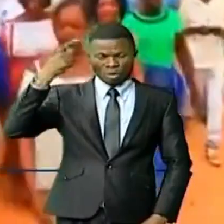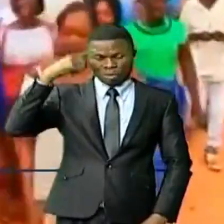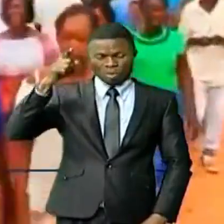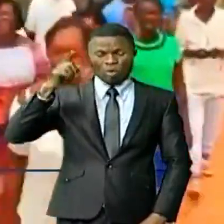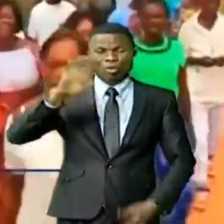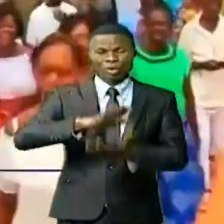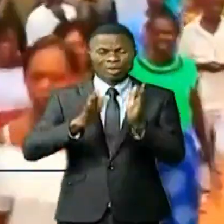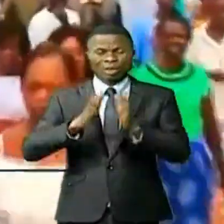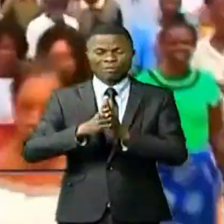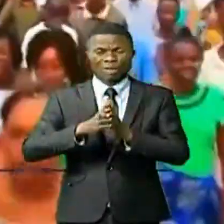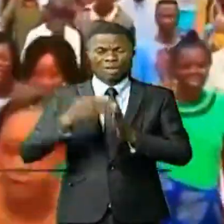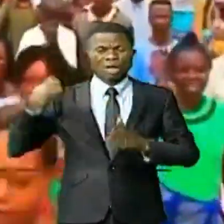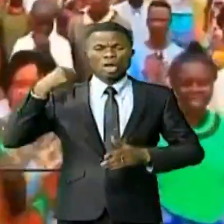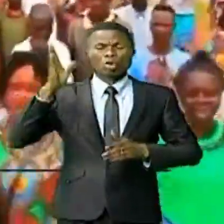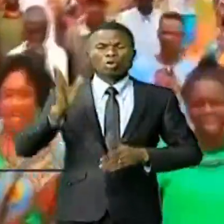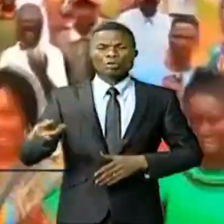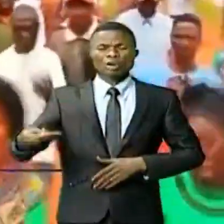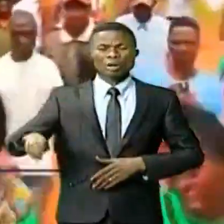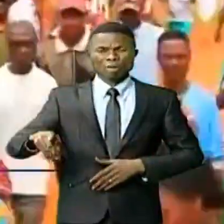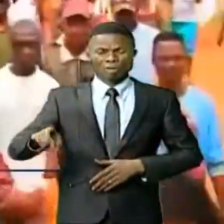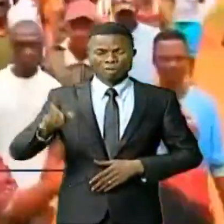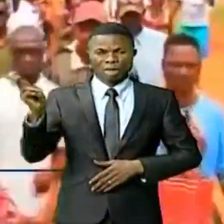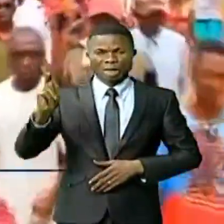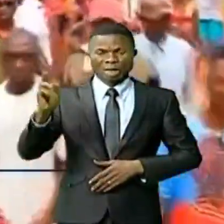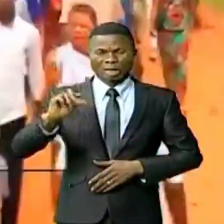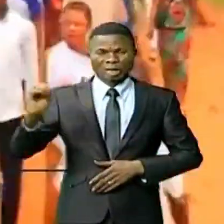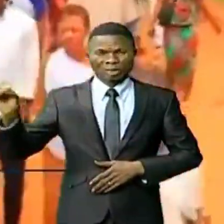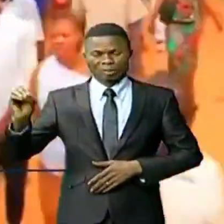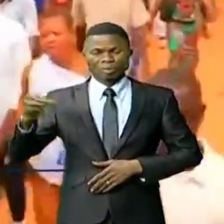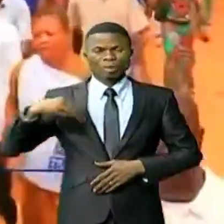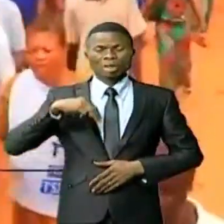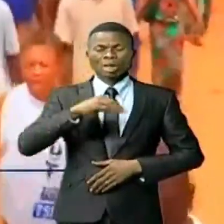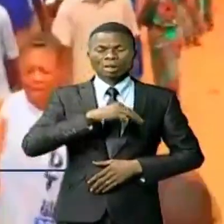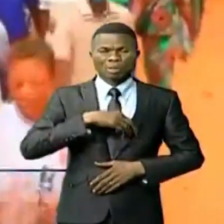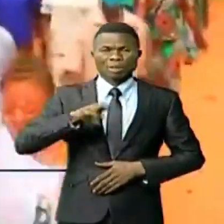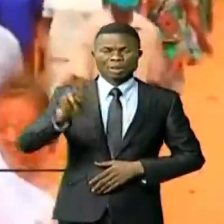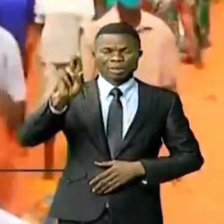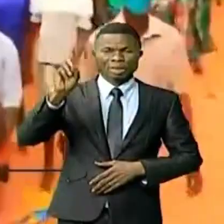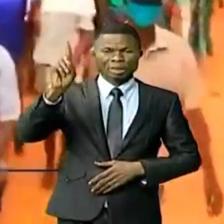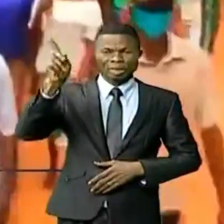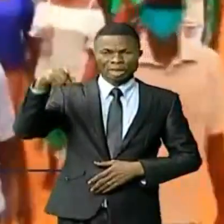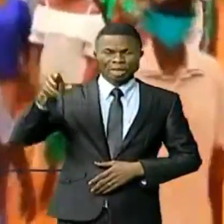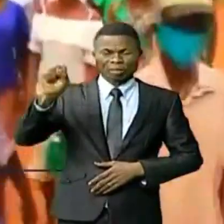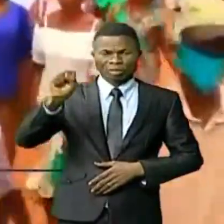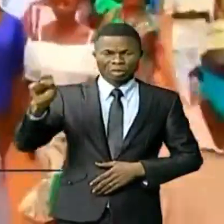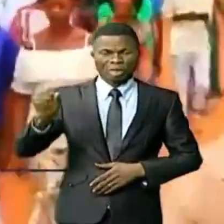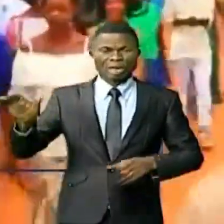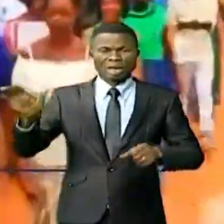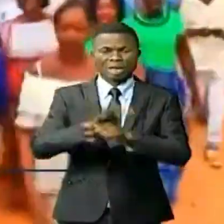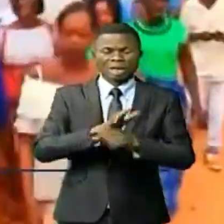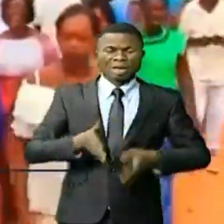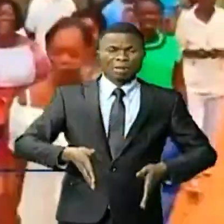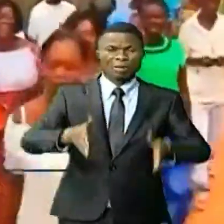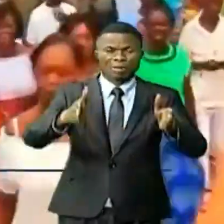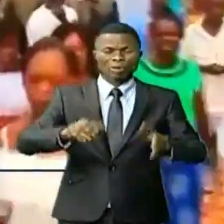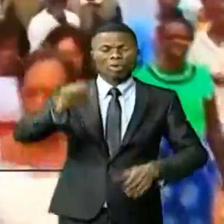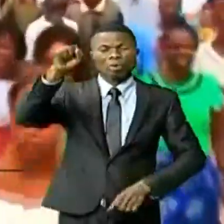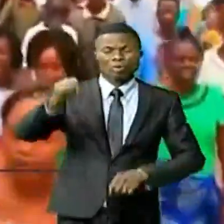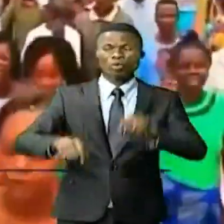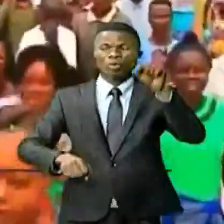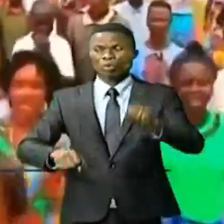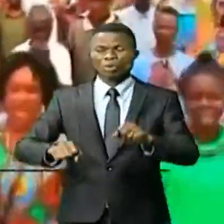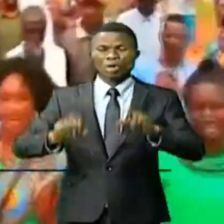du Kassaï-Oriental. Le membre du rassemblement des démocrates tshisekédistes RDT ont envahi les grandes artères de la ville de